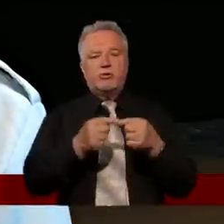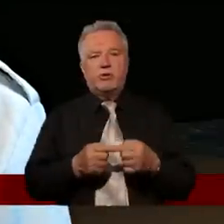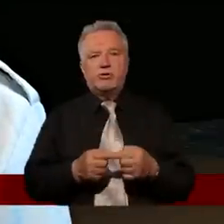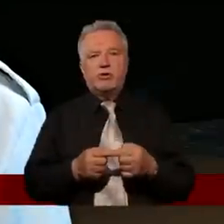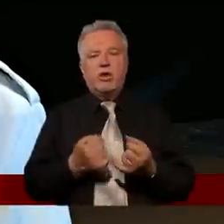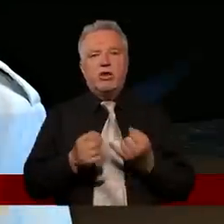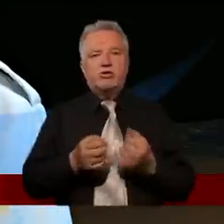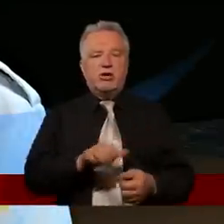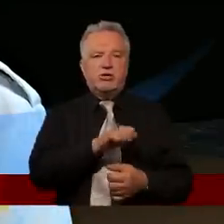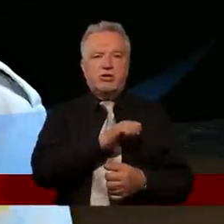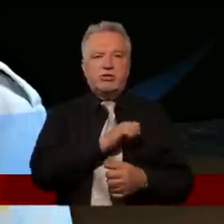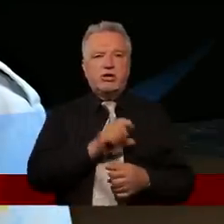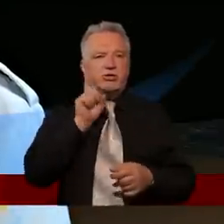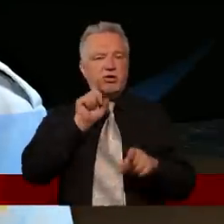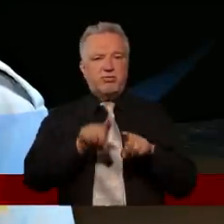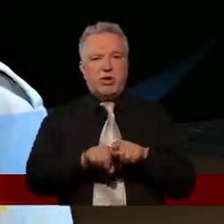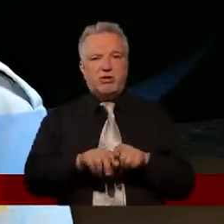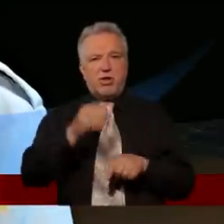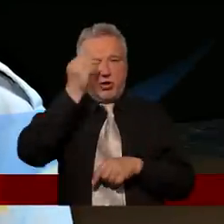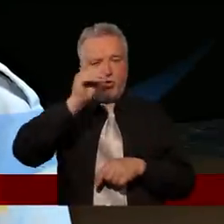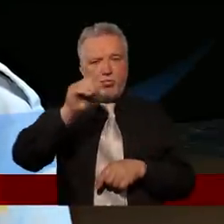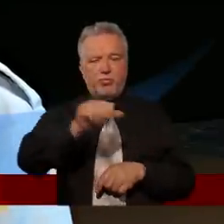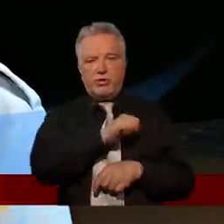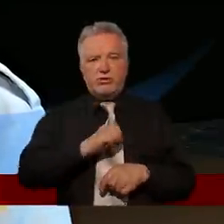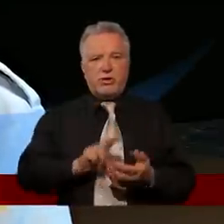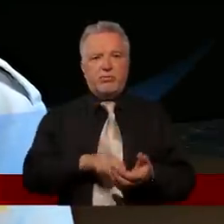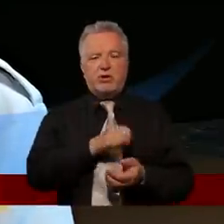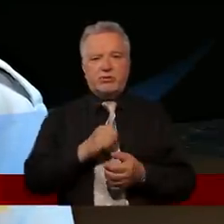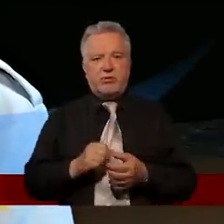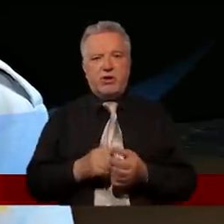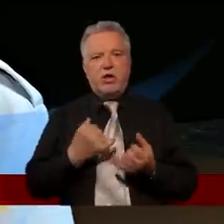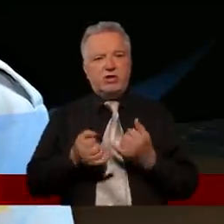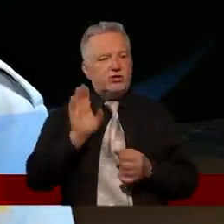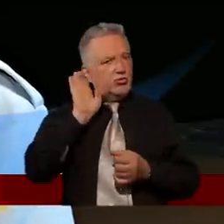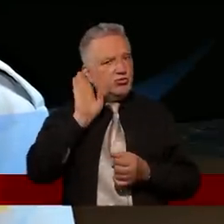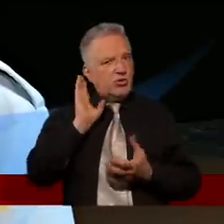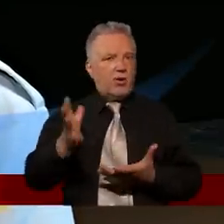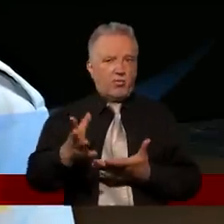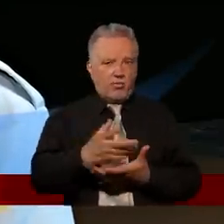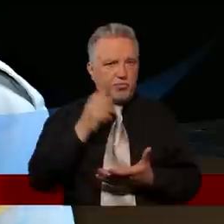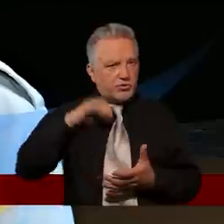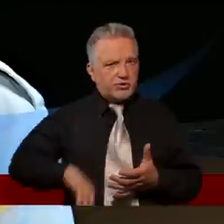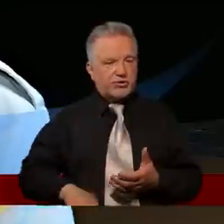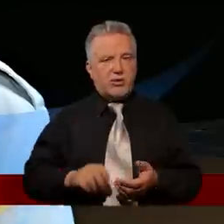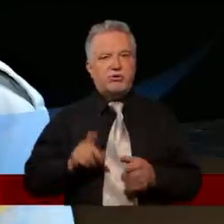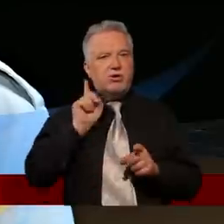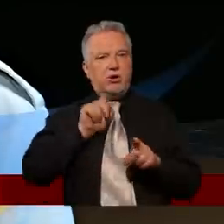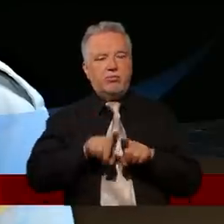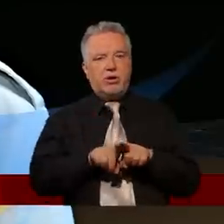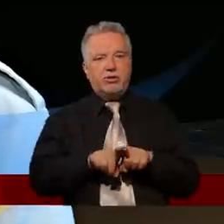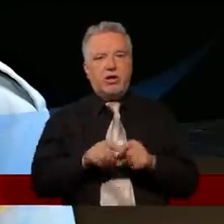jeśli zgrzeszyłby brat twój, idź, upomnij go sam na sam. Jeśli by cię usłuchał, pozyskałeś brata swego.